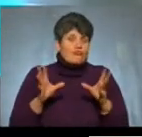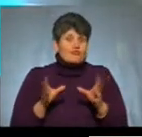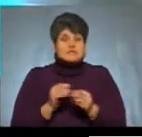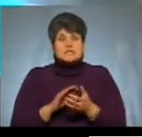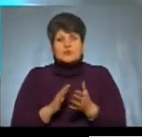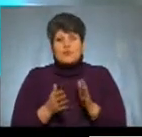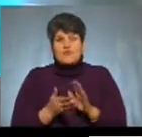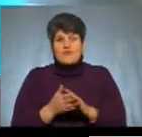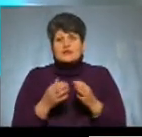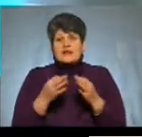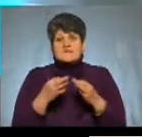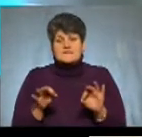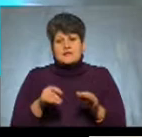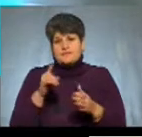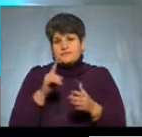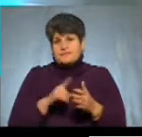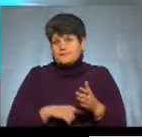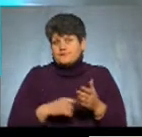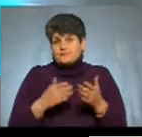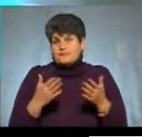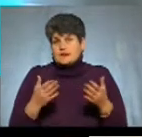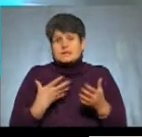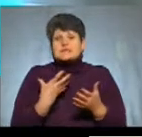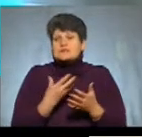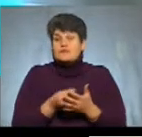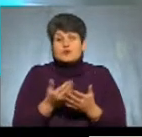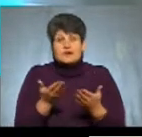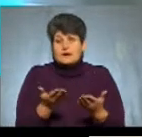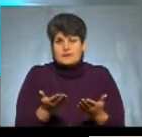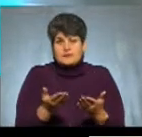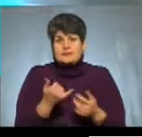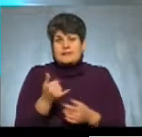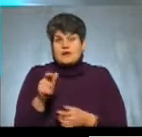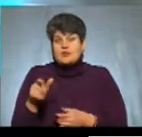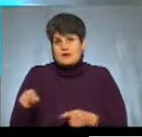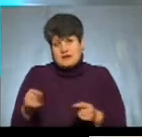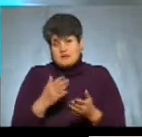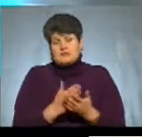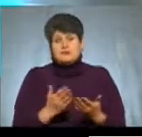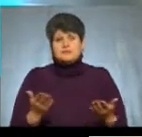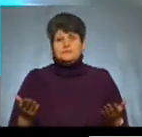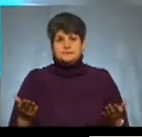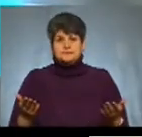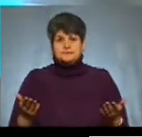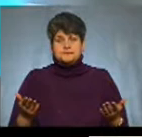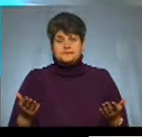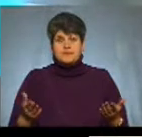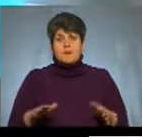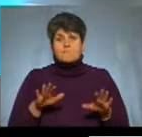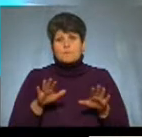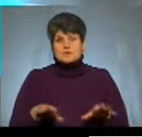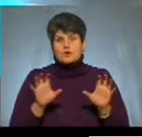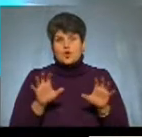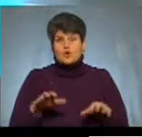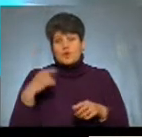вільного сповідування своєї релігії для людей створені. Позиція голови